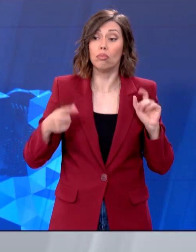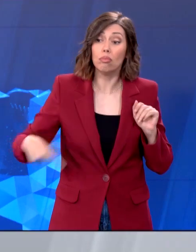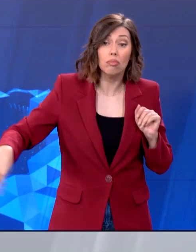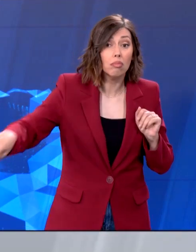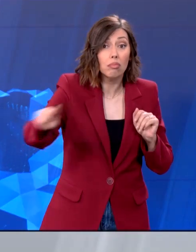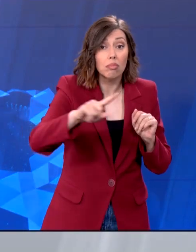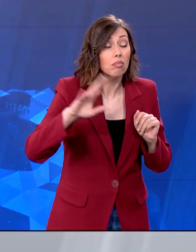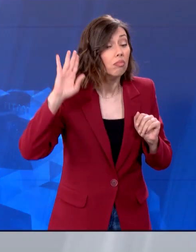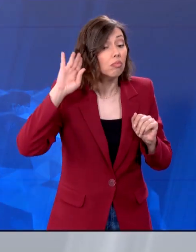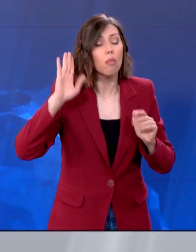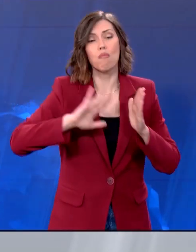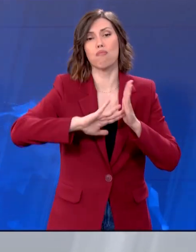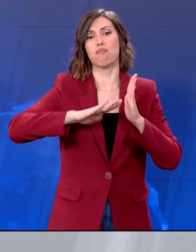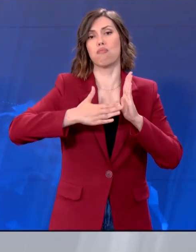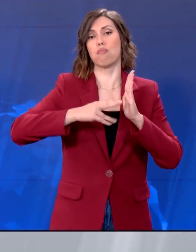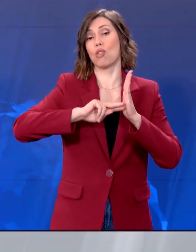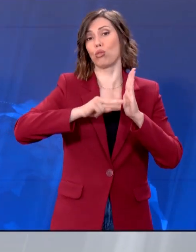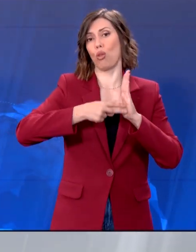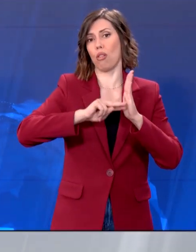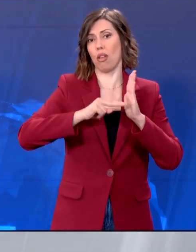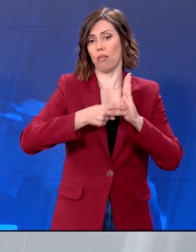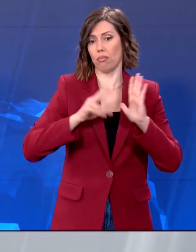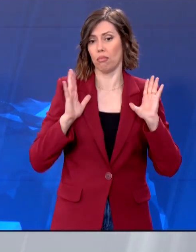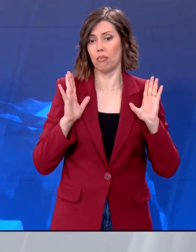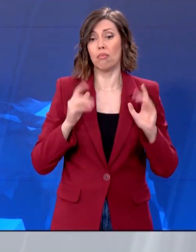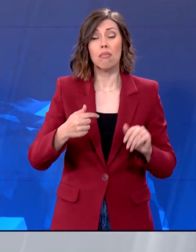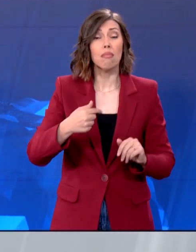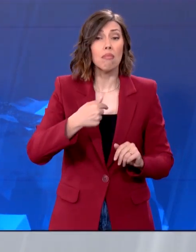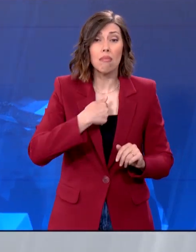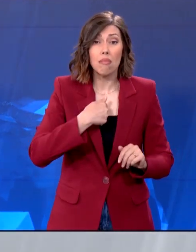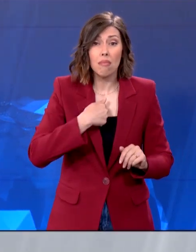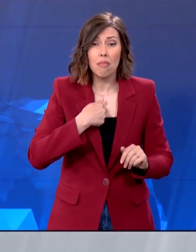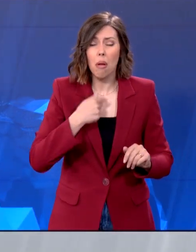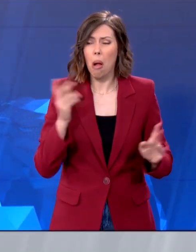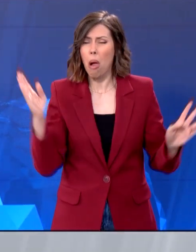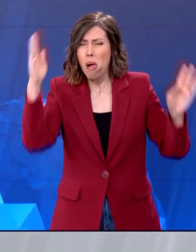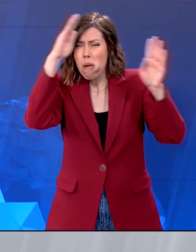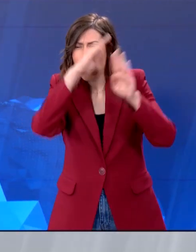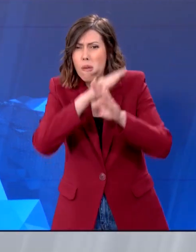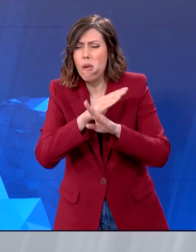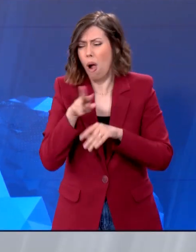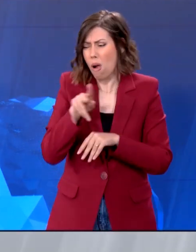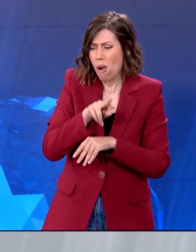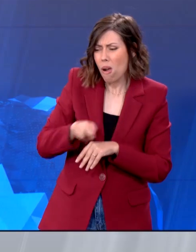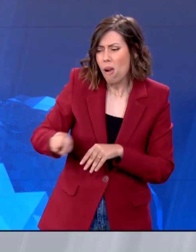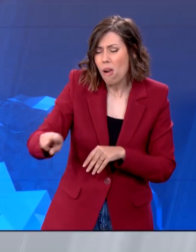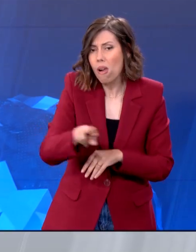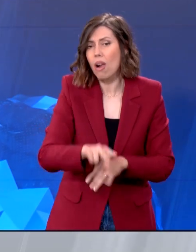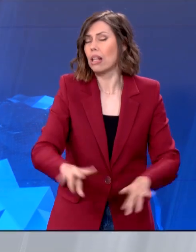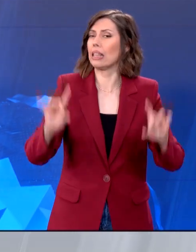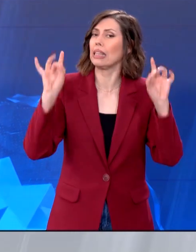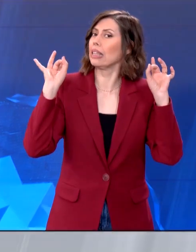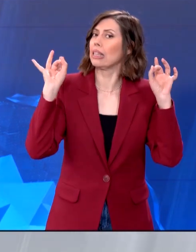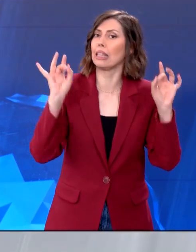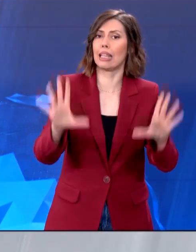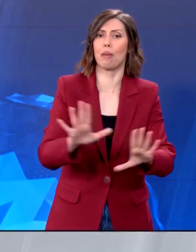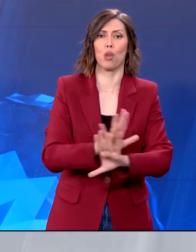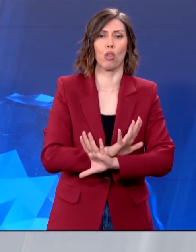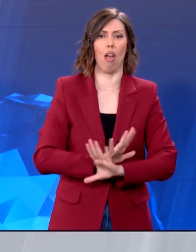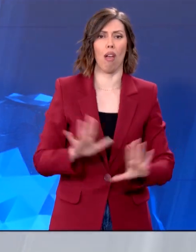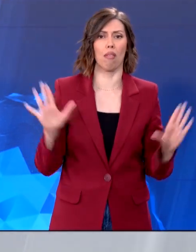προσεκτικά. Δεν έχω κανέναν μυστικό κύκλο. Δεν έχω